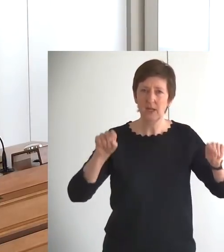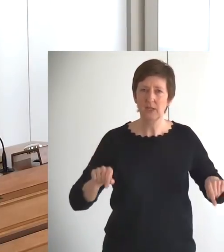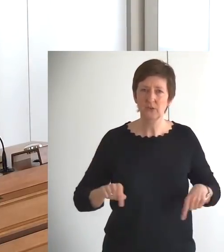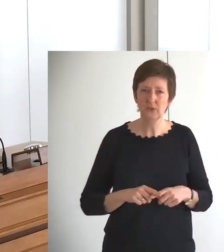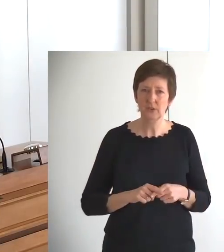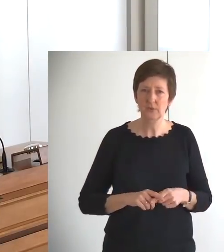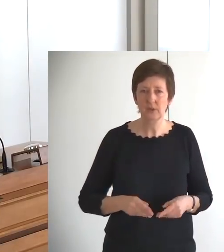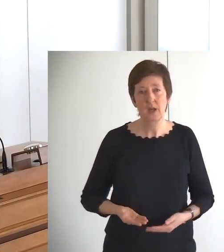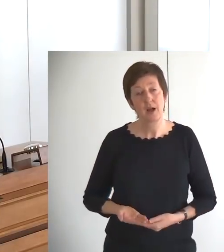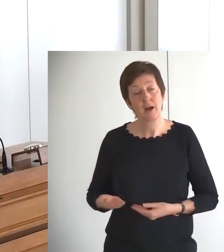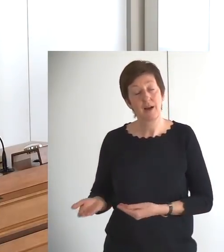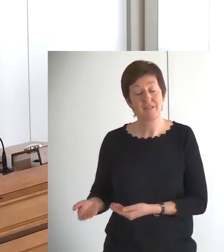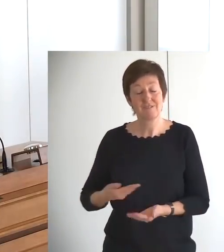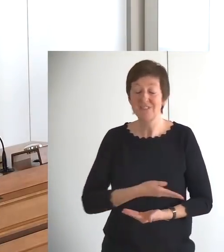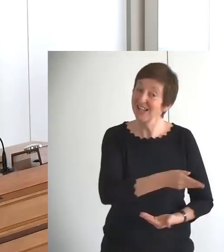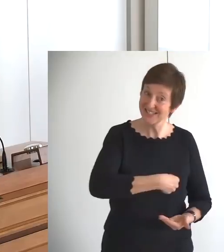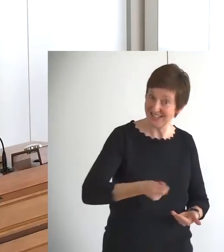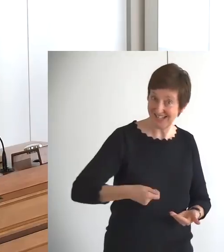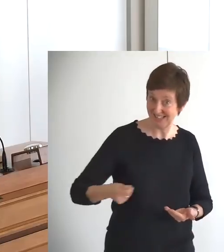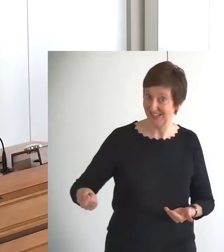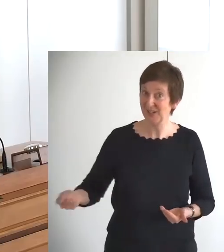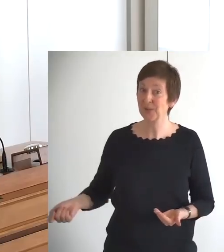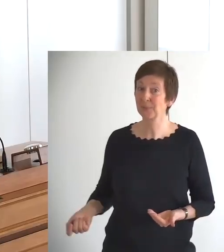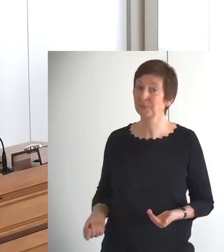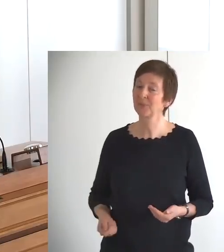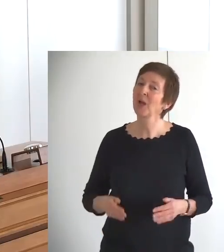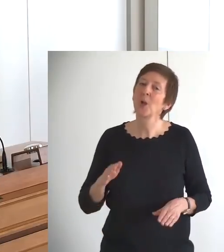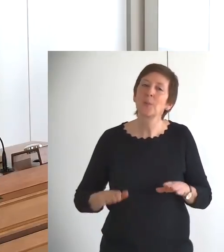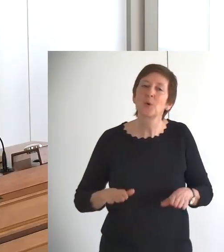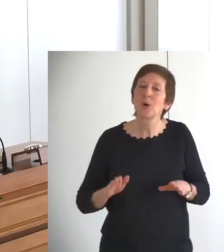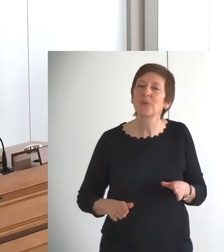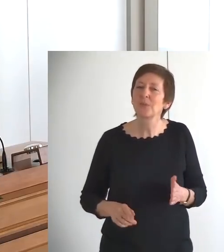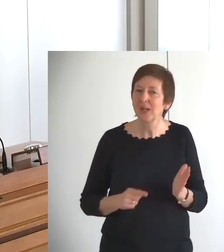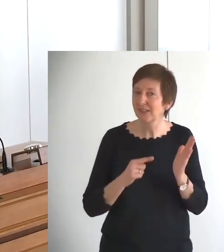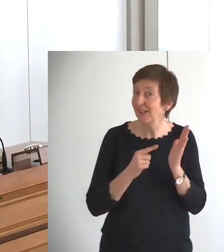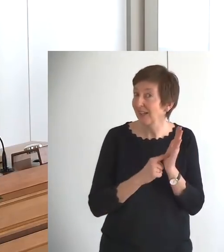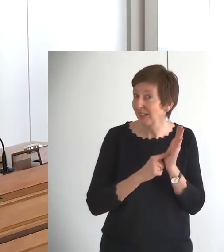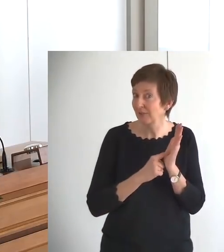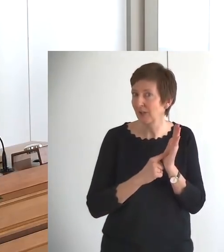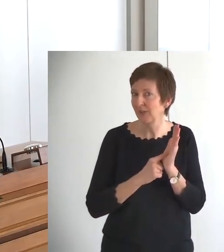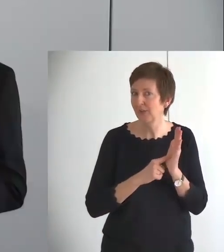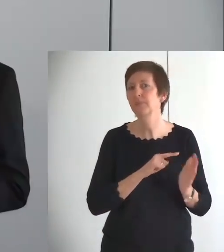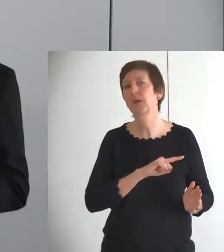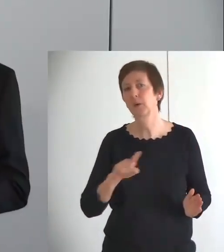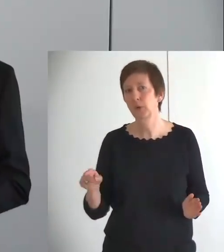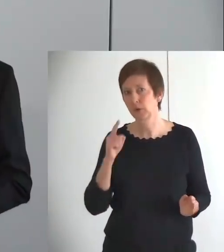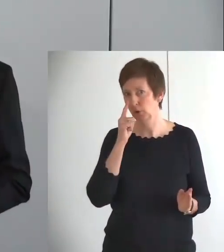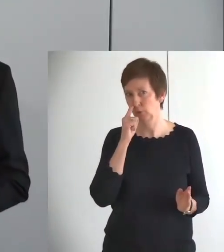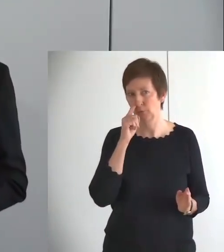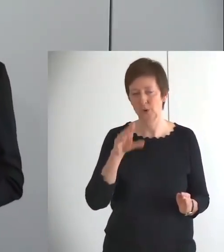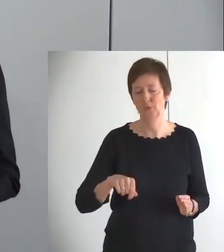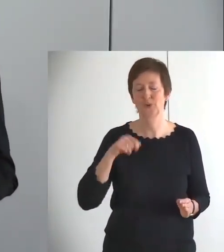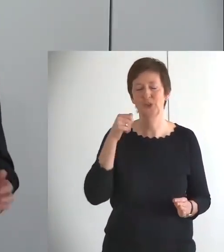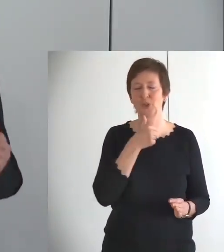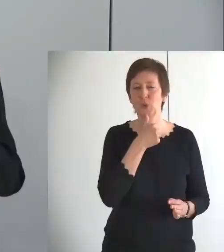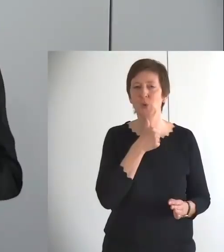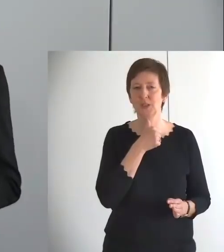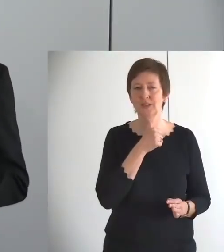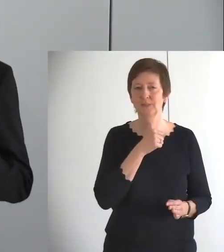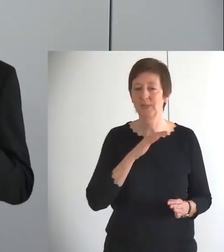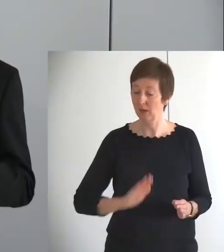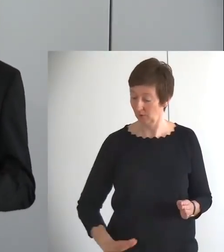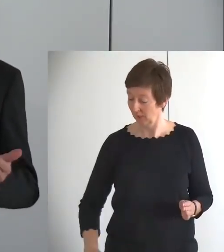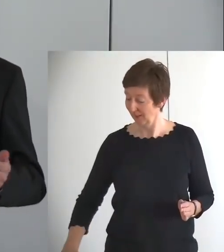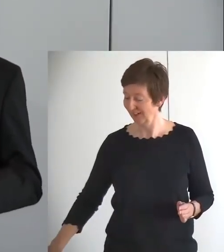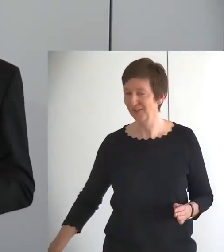austragen. Och, man kriegt so manche Hinweise, aber nicht nur von Jugendlichen. Kinder sind